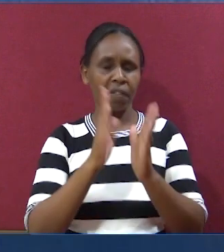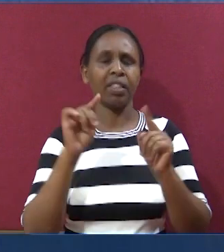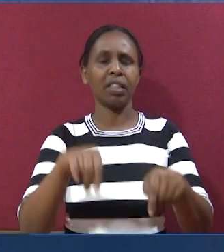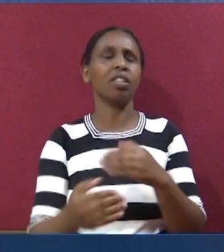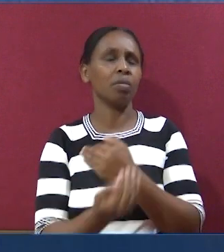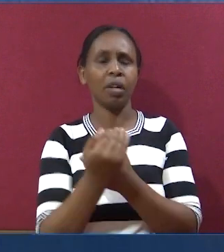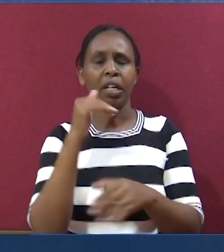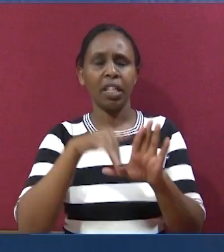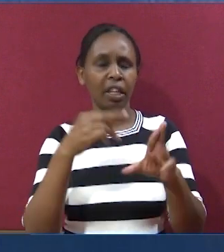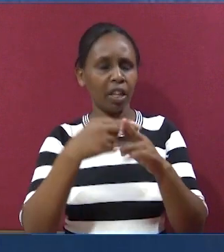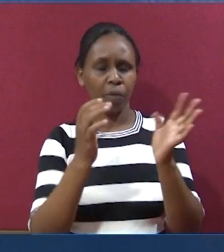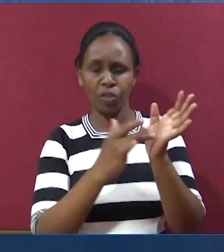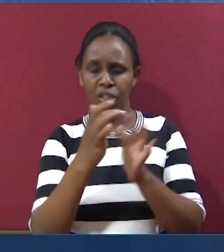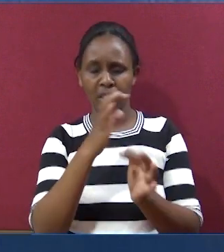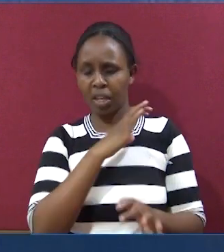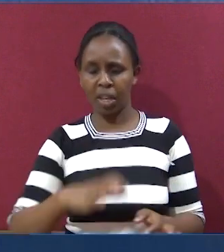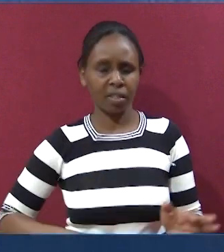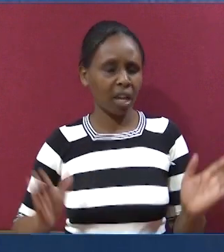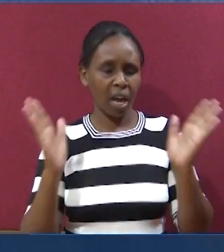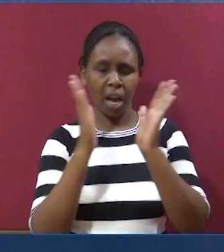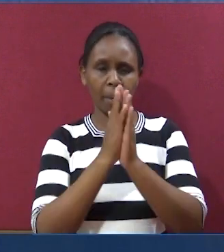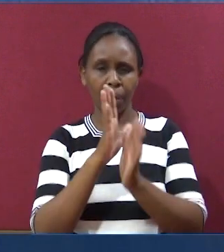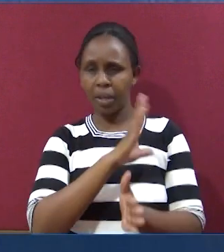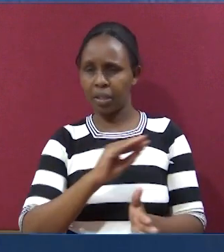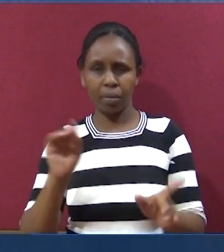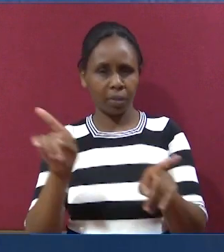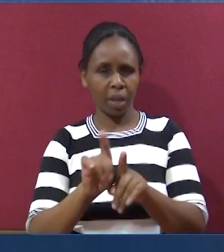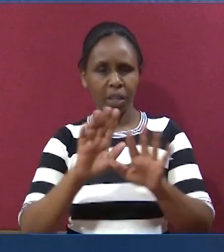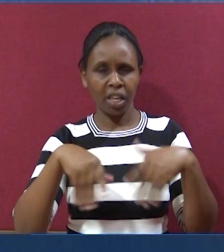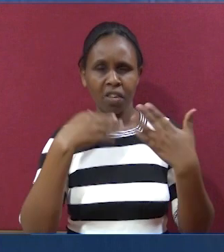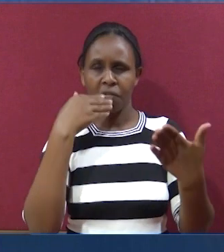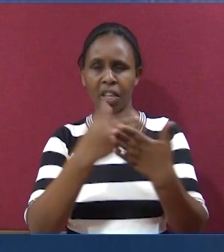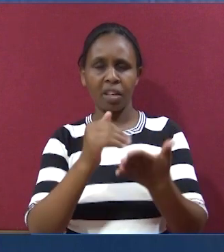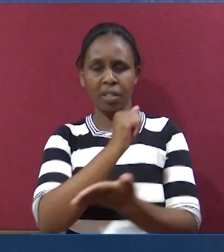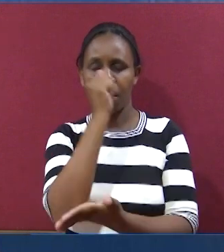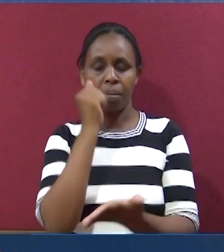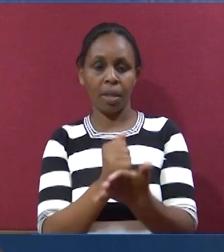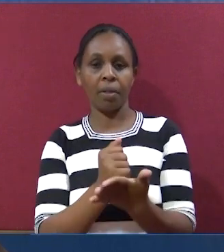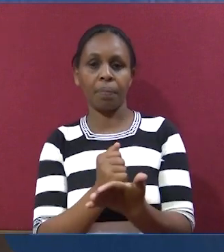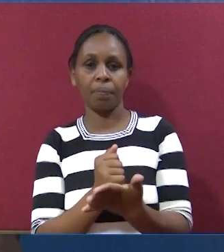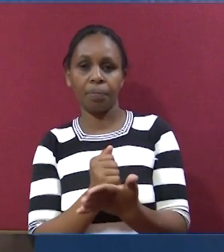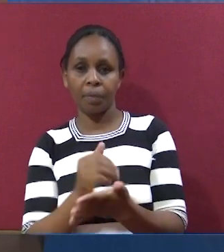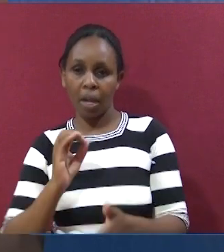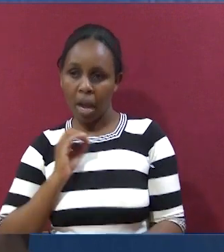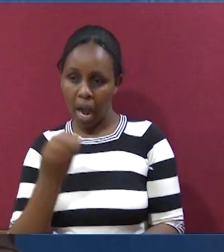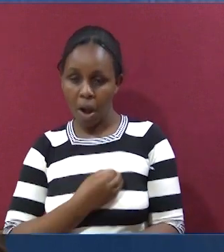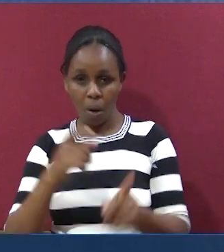wako, mtazamaji ya sube ya leo. Katika jina la Yesu Kristo, naomba, na hata kushukuru. Amina.